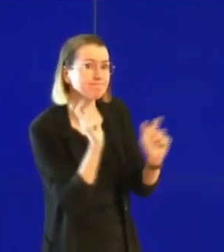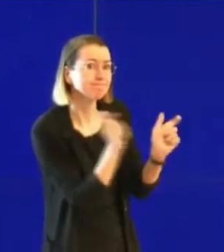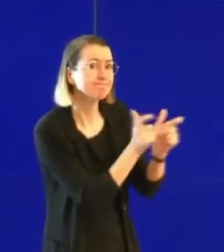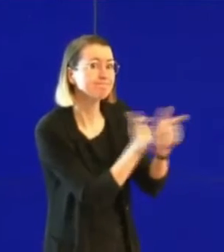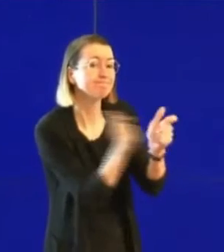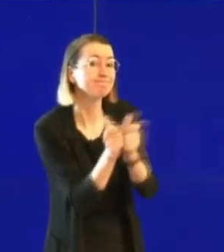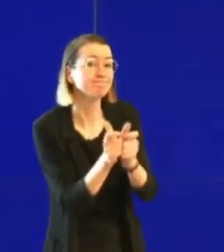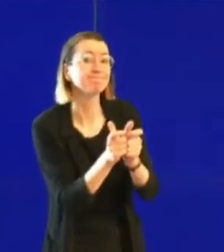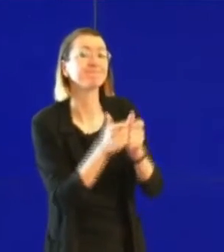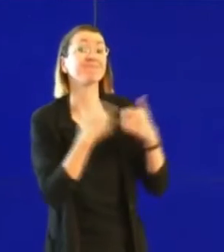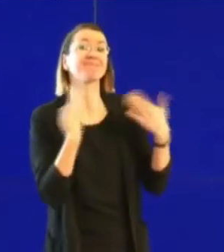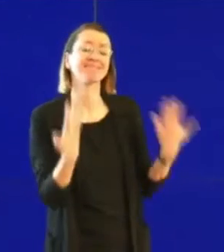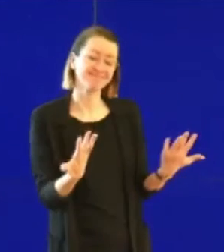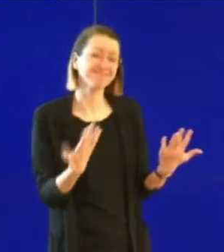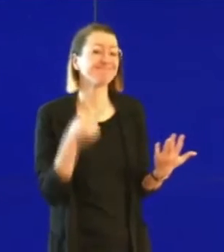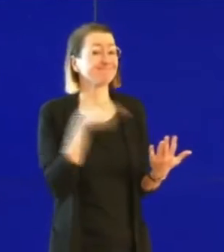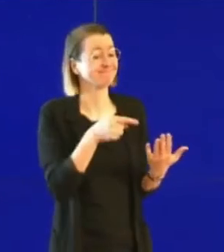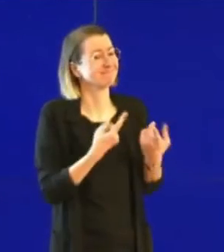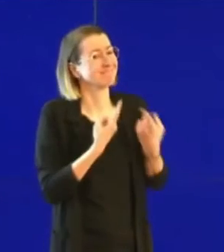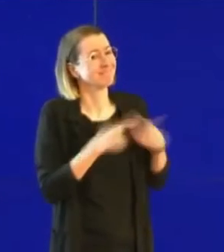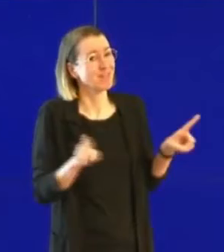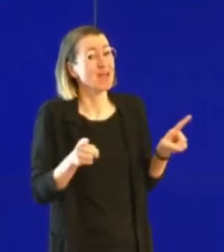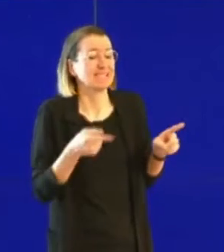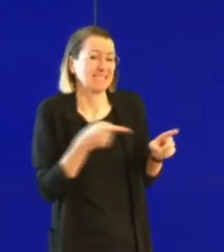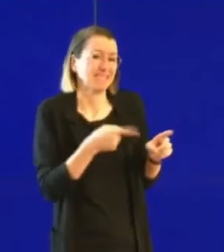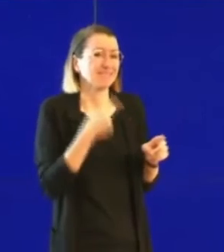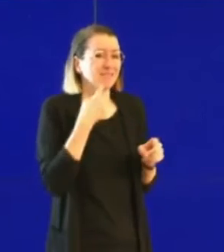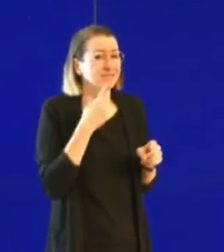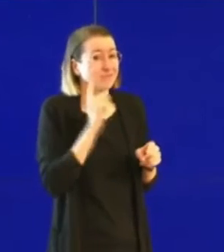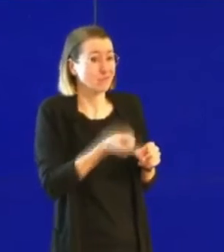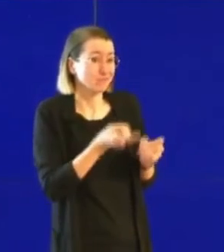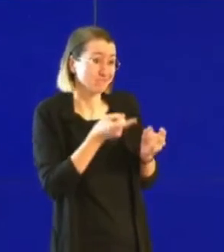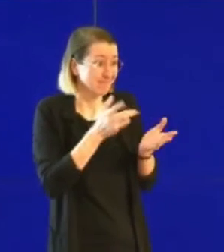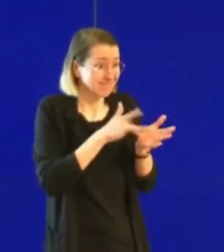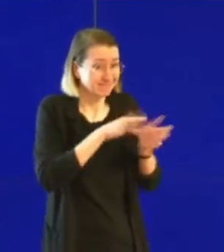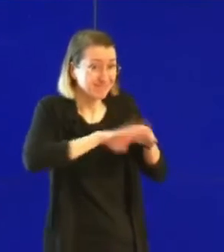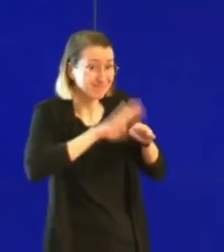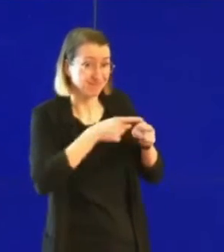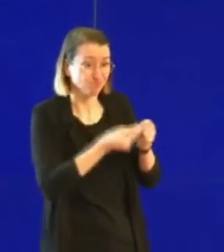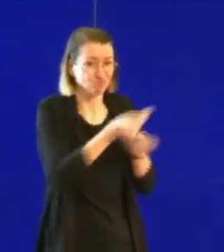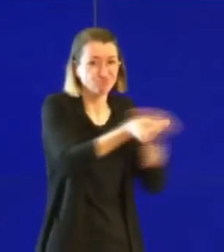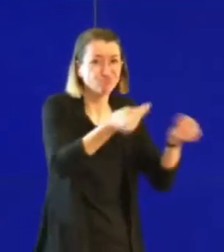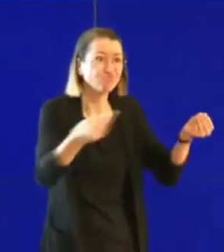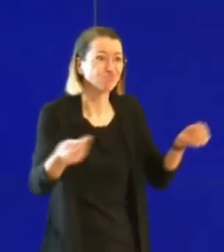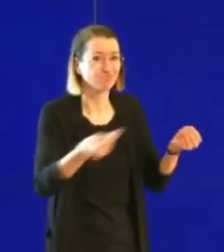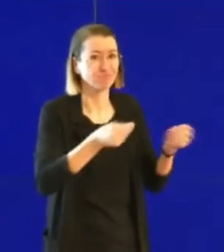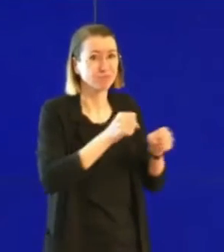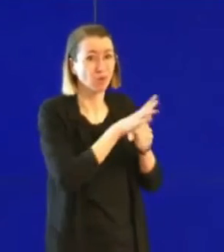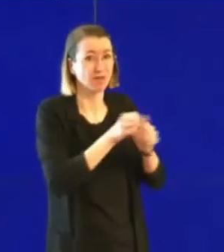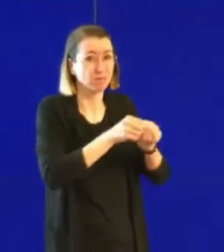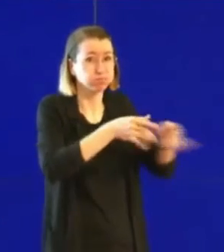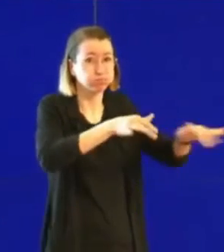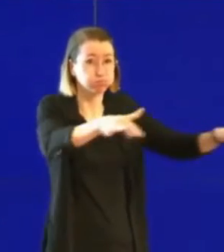partir de ce moment-là, c'est évidemment beaucoup plus important d'essayer d'éviter une propagation plus importante du virus et le plus rapidement possible dans